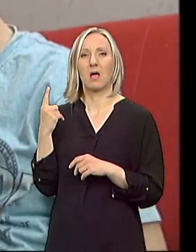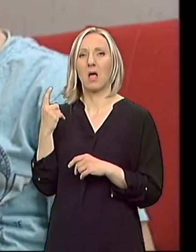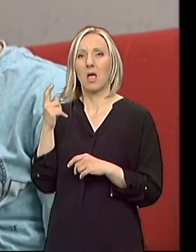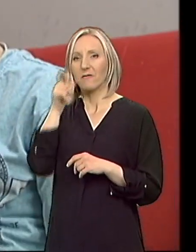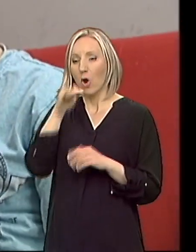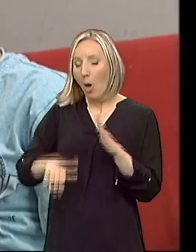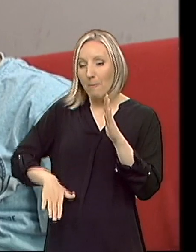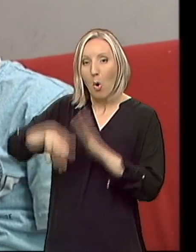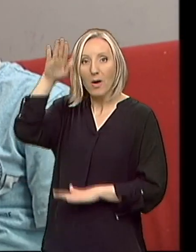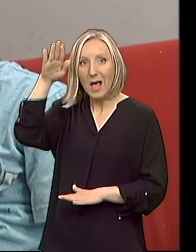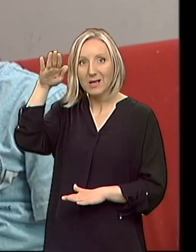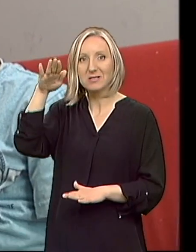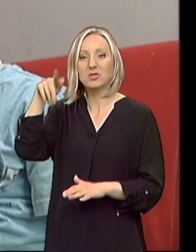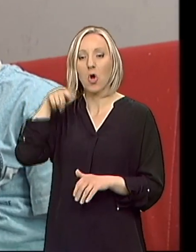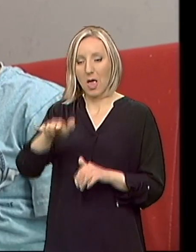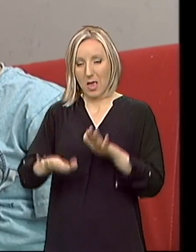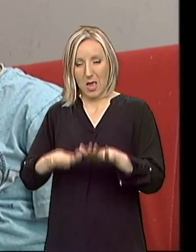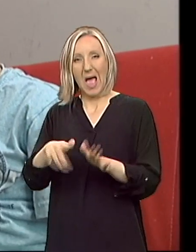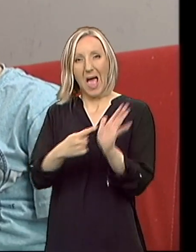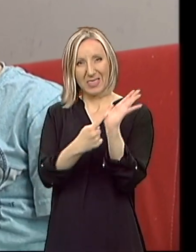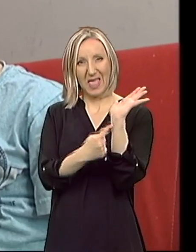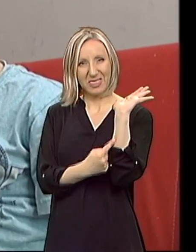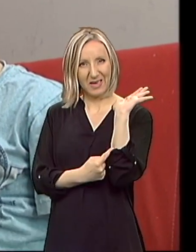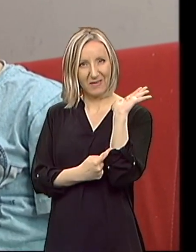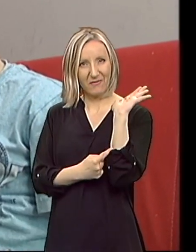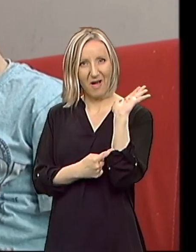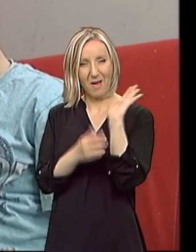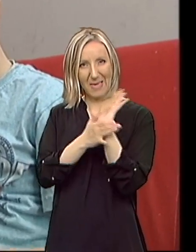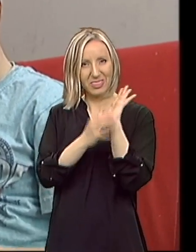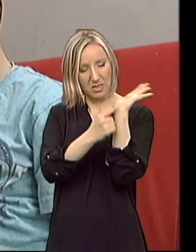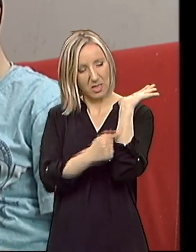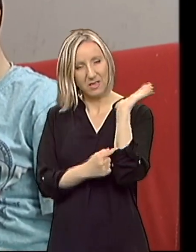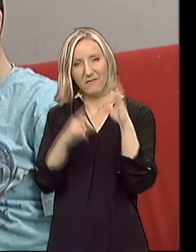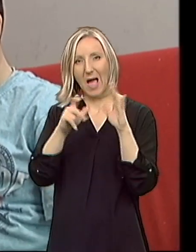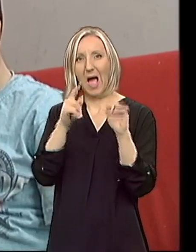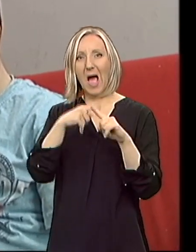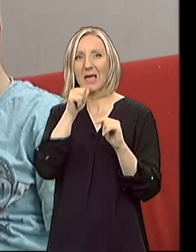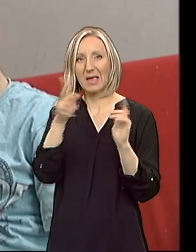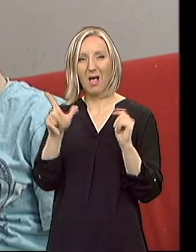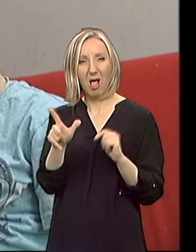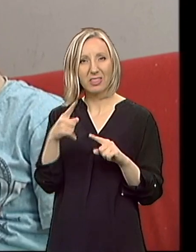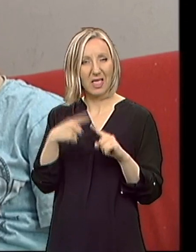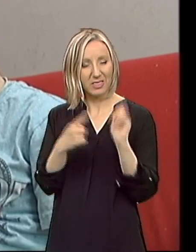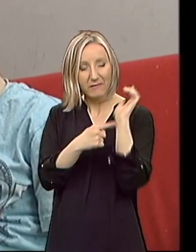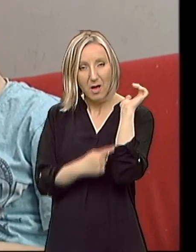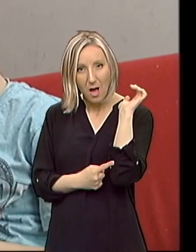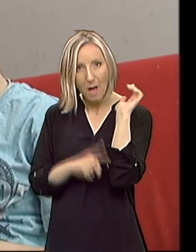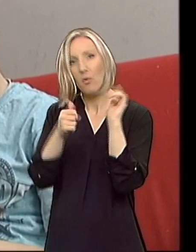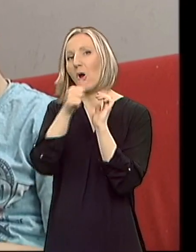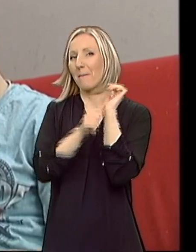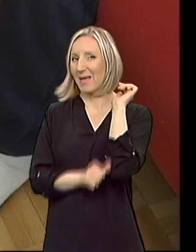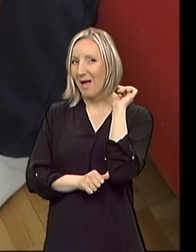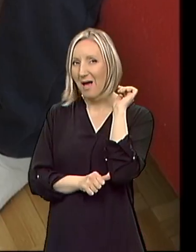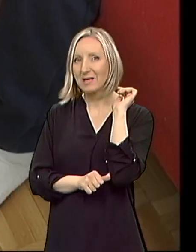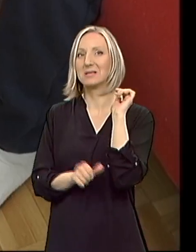porastio, jako su mi se shratile te ahjelove tetive. mora odida na operaciju ahjelove tetive, to je bilo u maju prošle godine. Posle